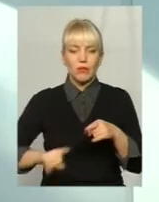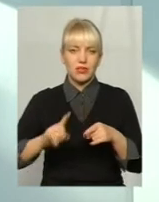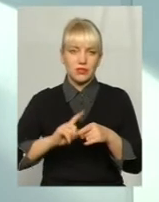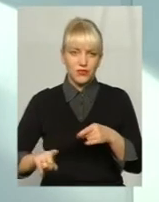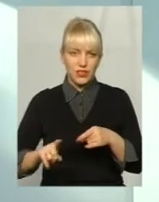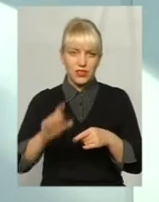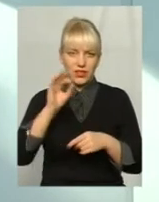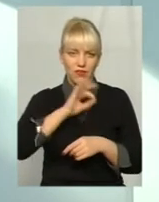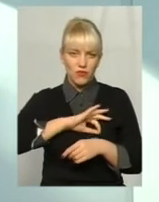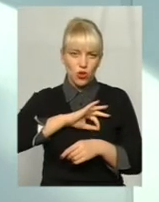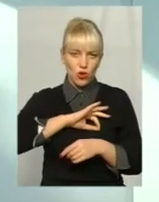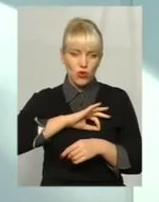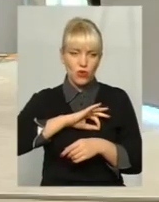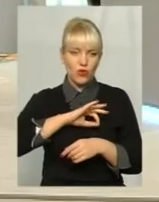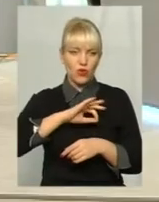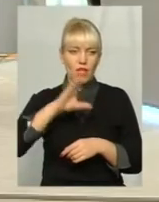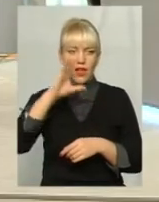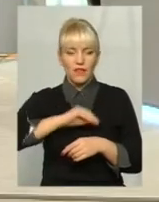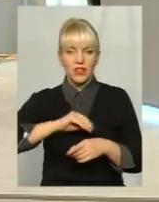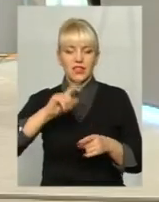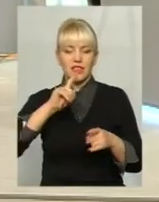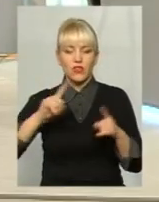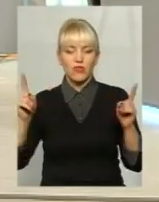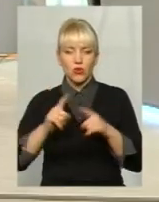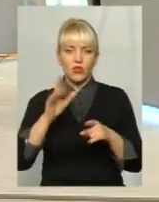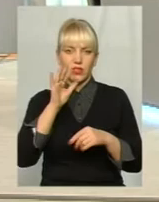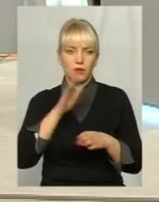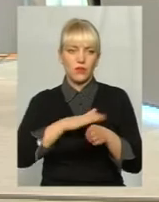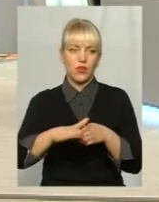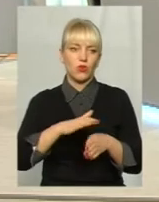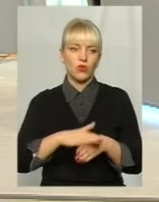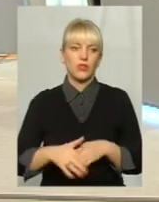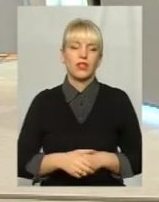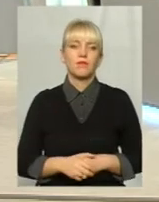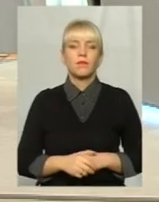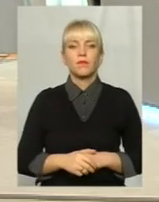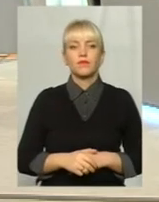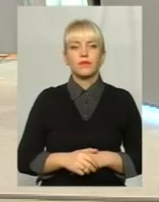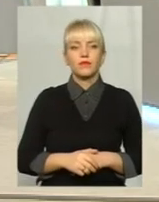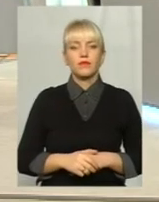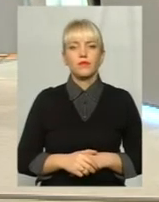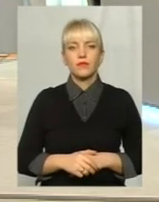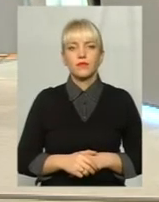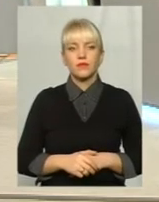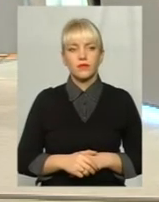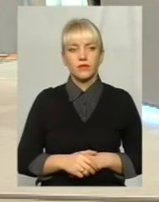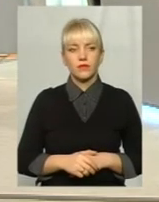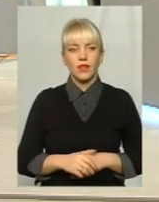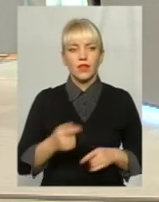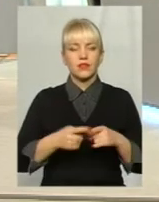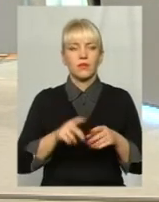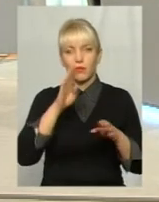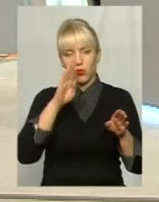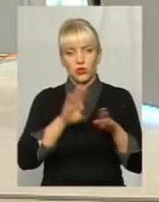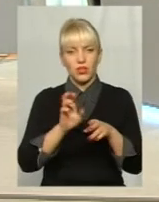в тисній терміни виконувалися. Дякую, Анатолій Макарович. Ще один дзвіночок. У нас вже перетворюється в такий прийом